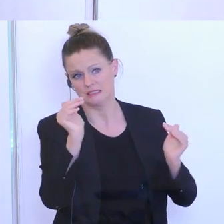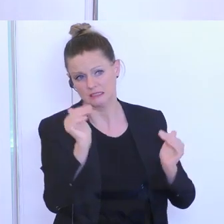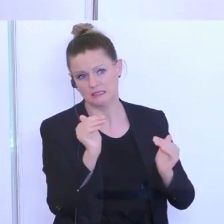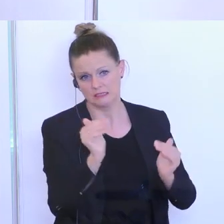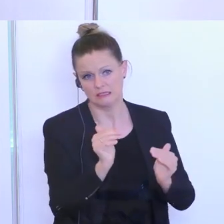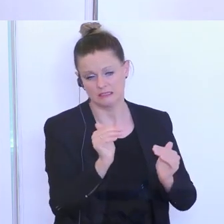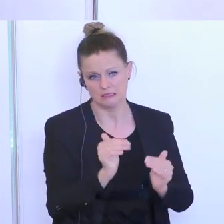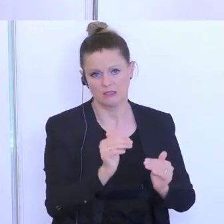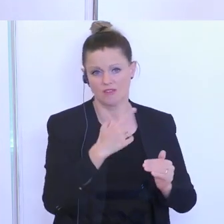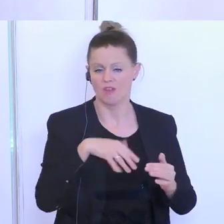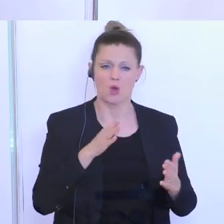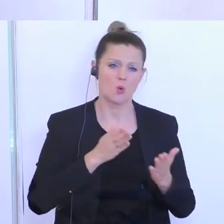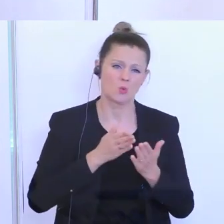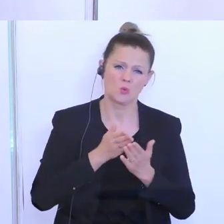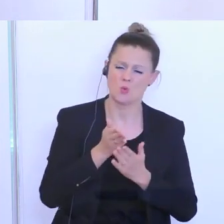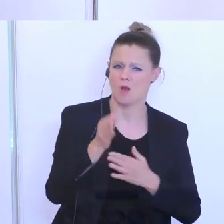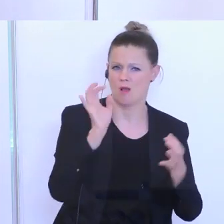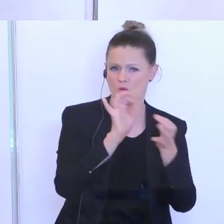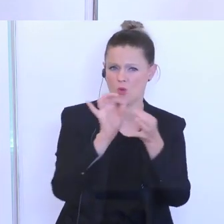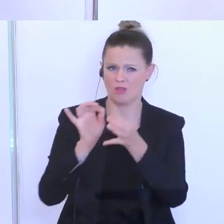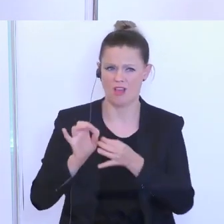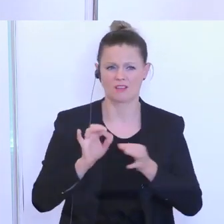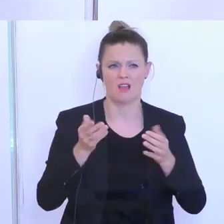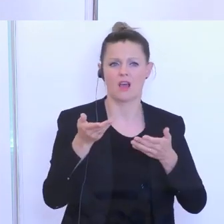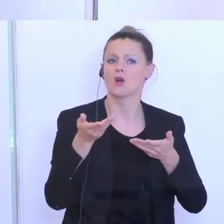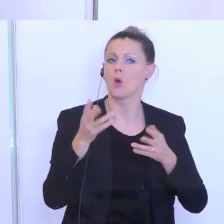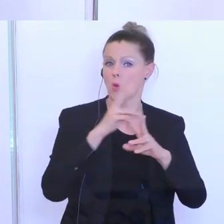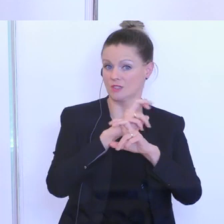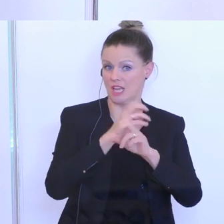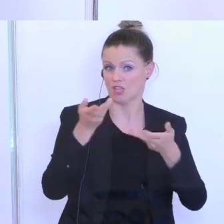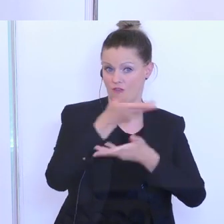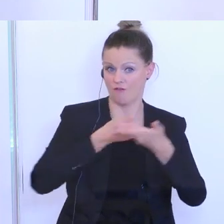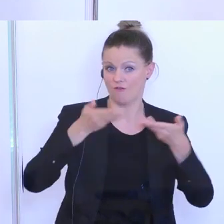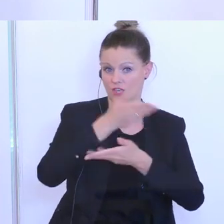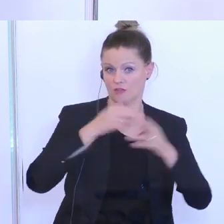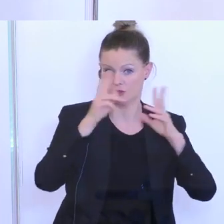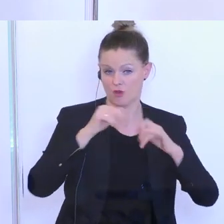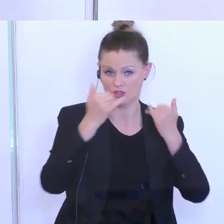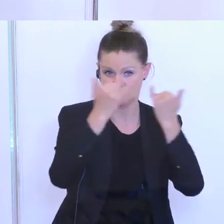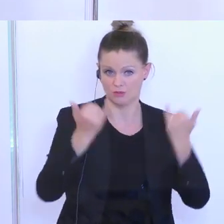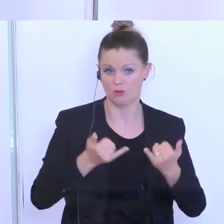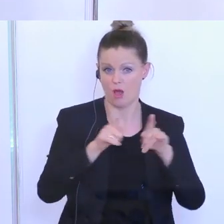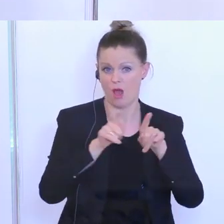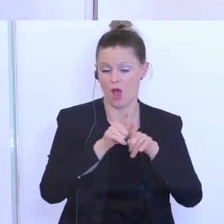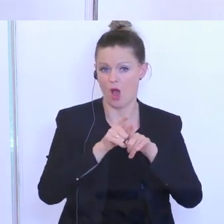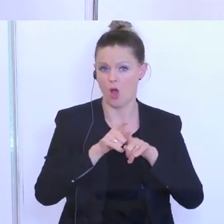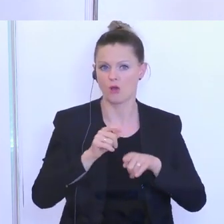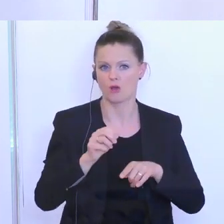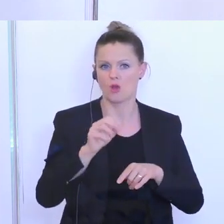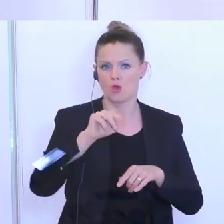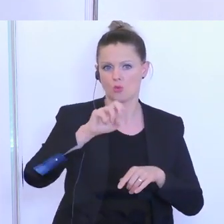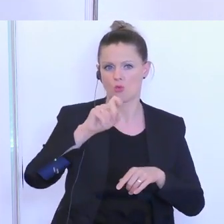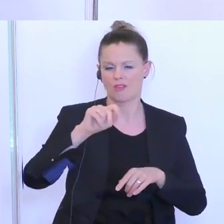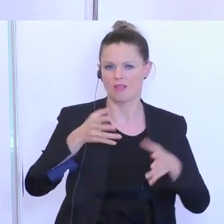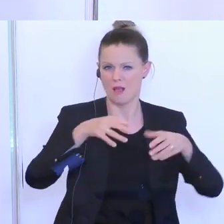Wir stehen im ständigen Kontakt mit den Kolleginnen und Kollegen in den österreichischen Wirtschaftsforschungsinstituten, auch mit den Spezialisten der Notenbank, aber auch den europäischen